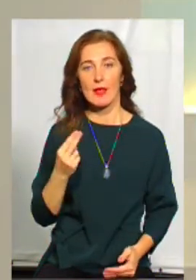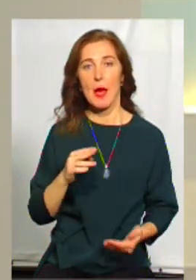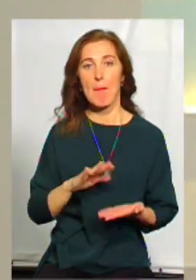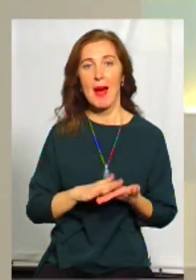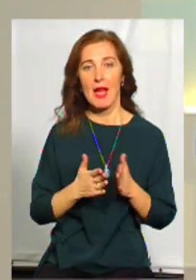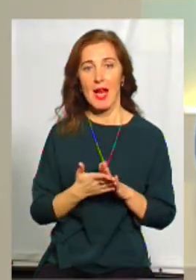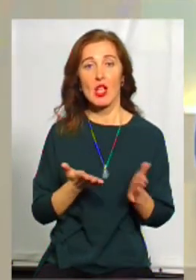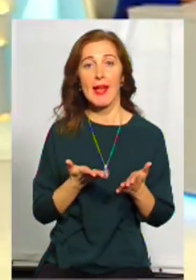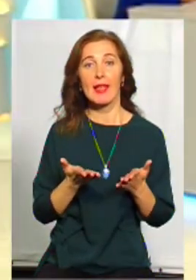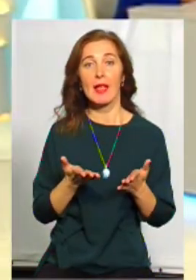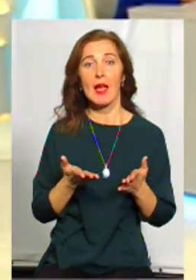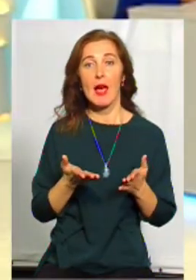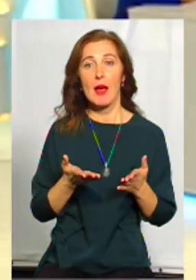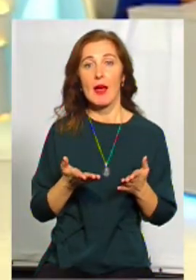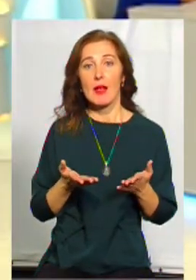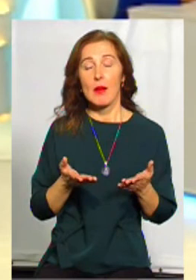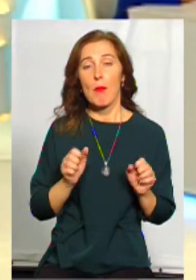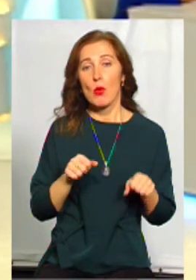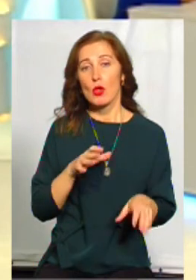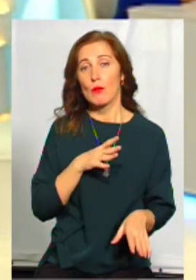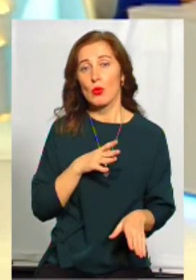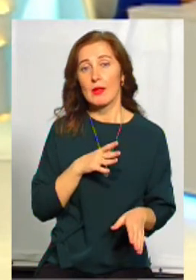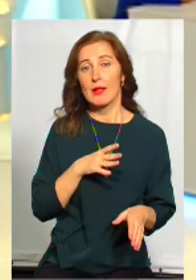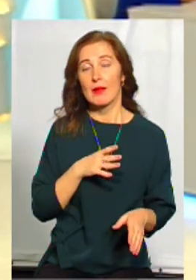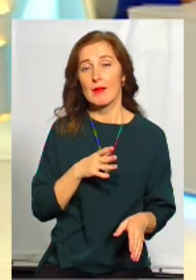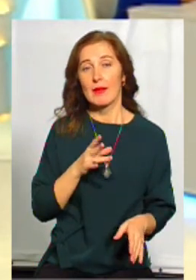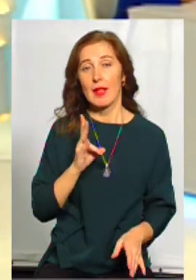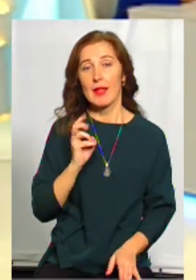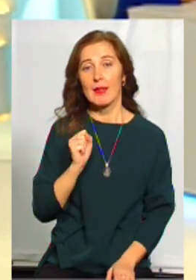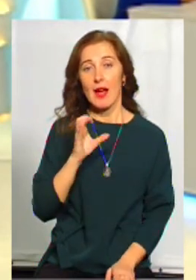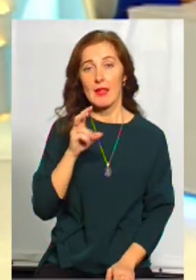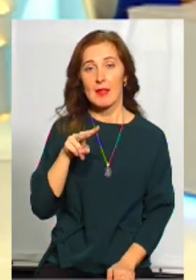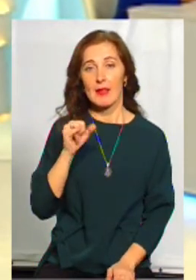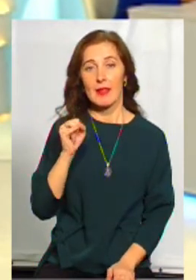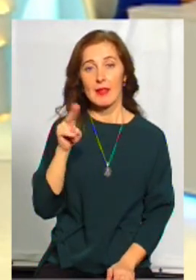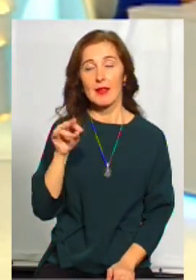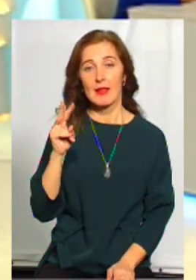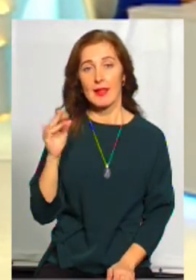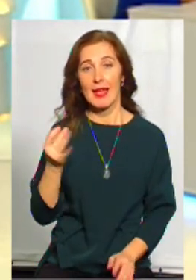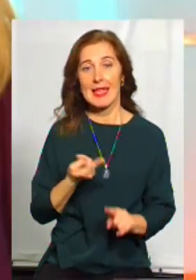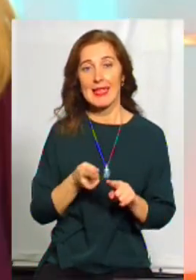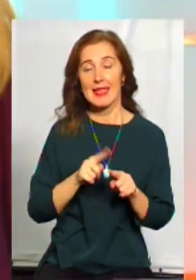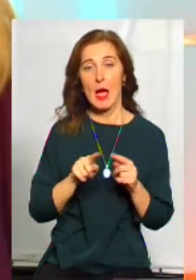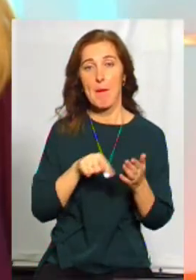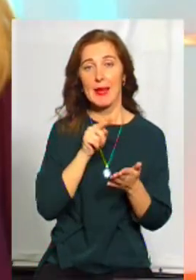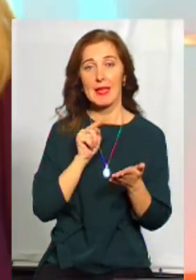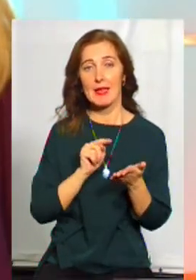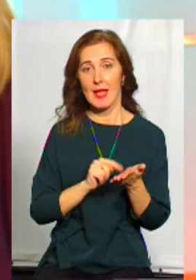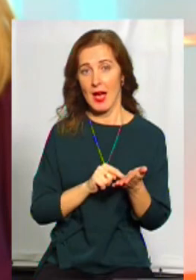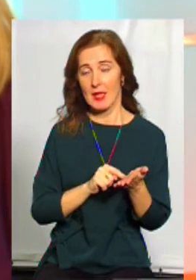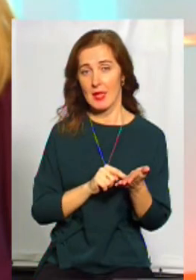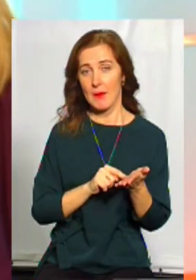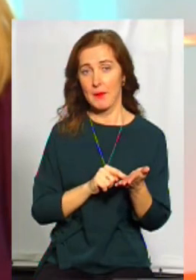наслідки може мати? Самі найгірші, самі непрогнозованіші. Але це питання насамперед до всіх